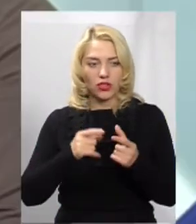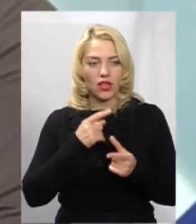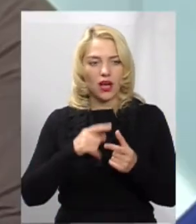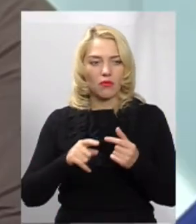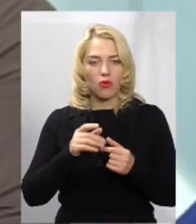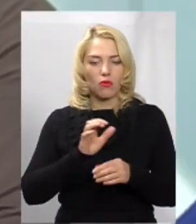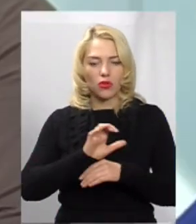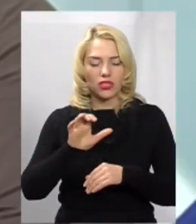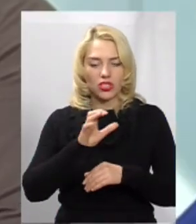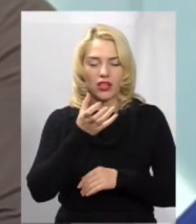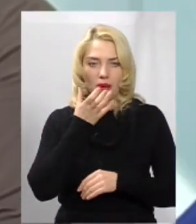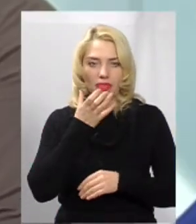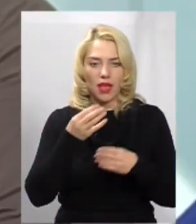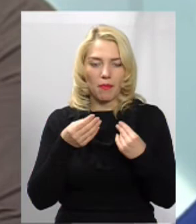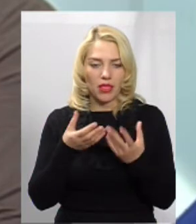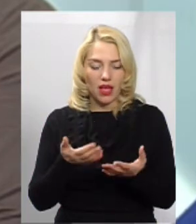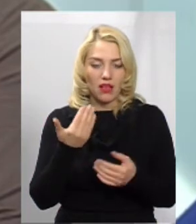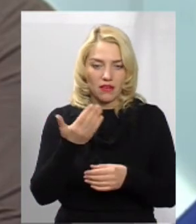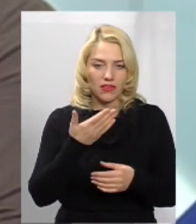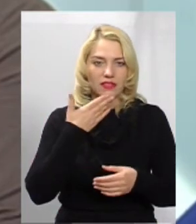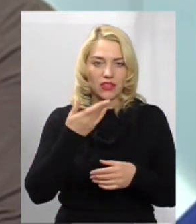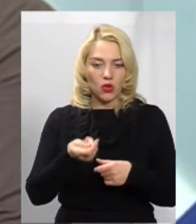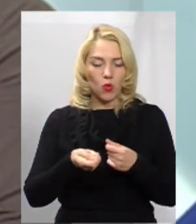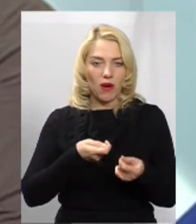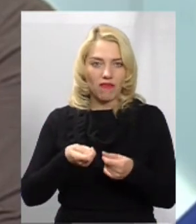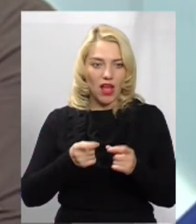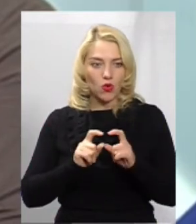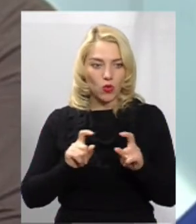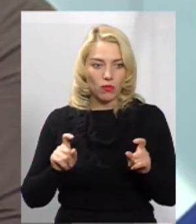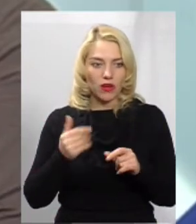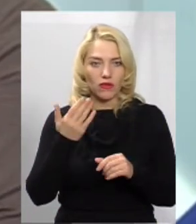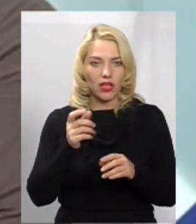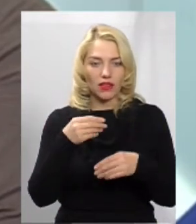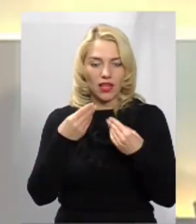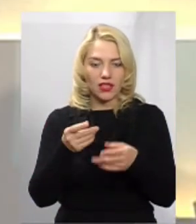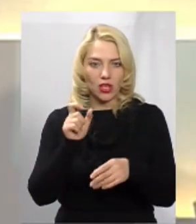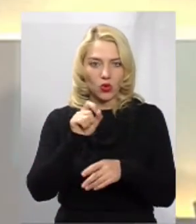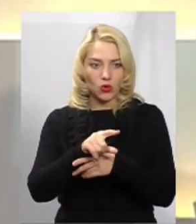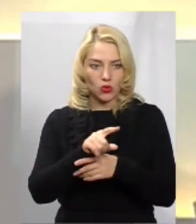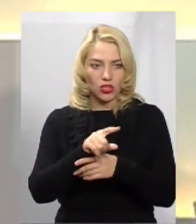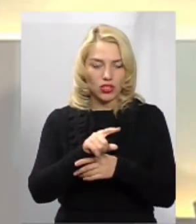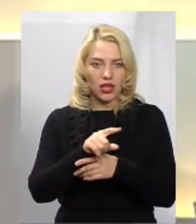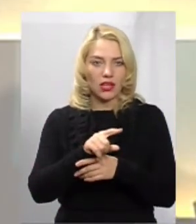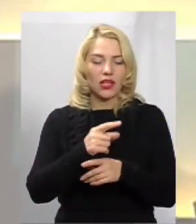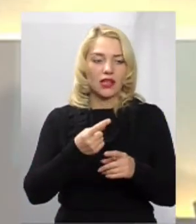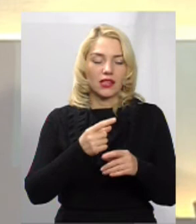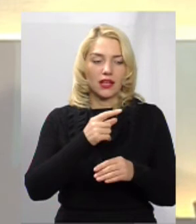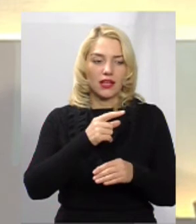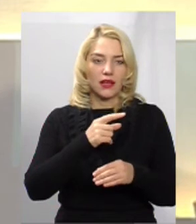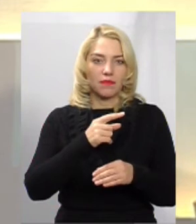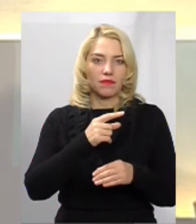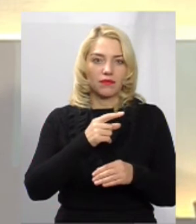постачанням тепла, ви, звичайно, звертаєтеся в управляючу компанію і вона дає доручення субпідрядній організації.